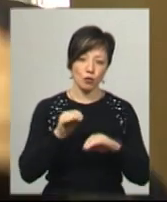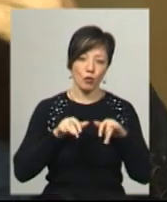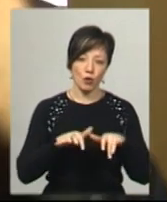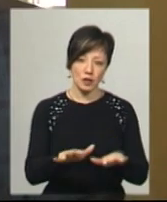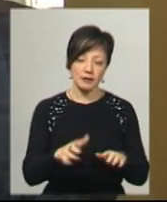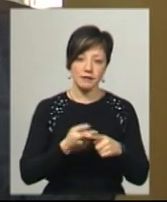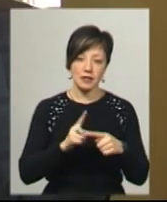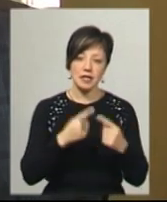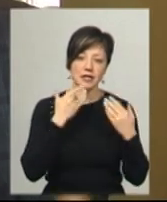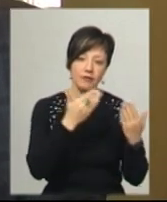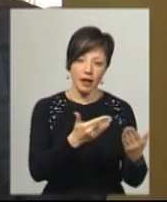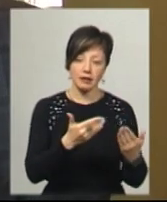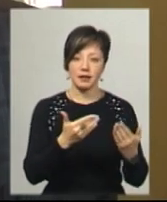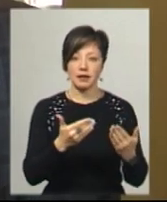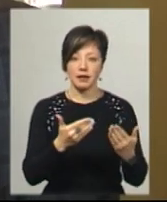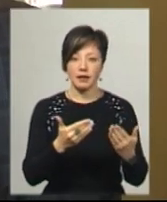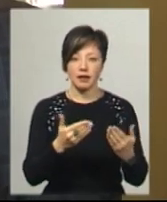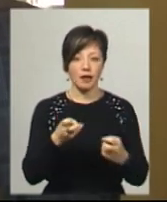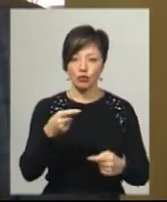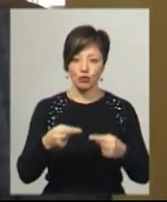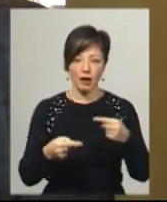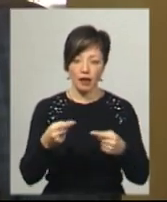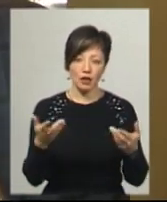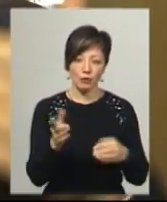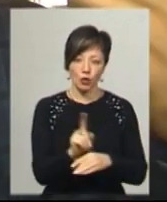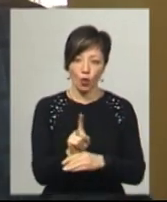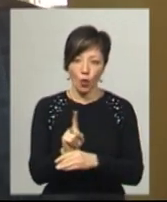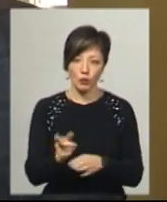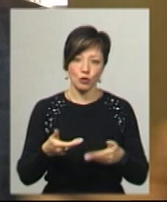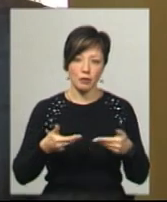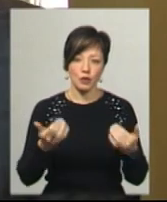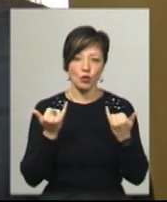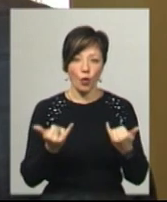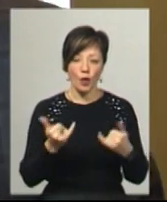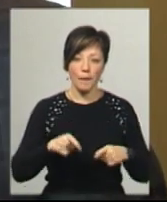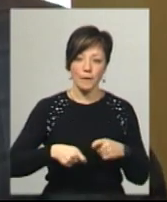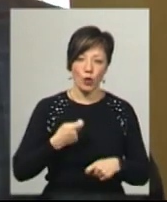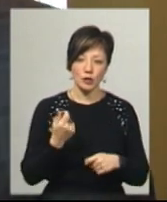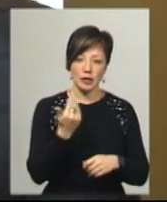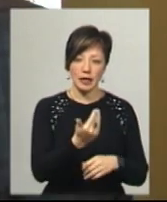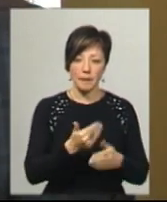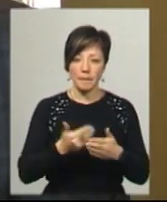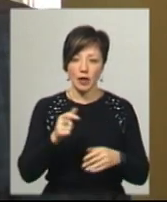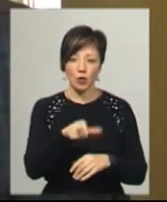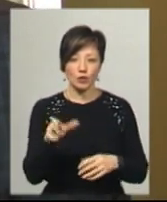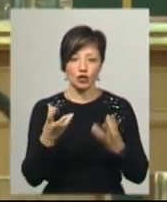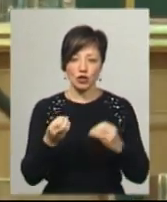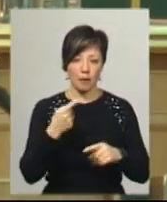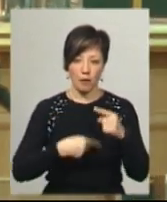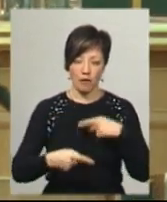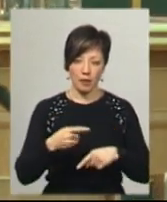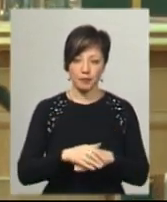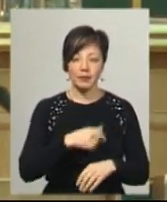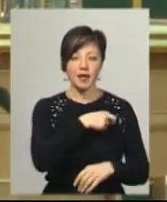в цих зверненнях, чи нігде воно не суперечить якимось нормам, що ми сьогодні порушимо їх перед тими людьми, які ще не повернені.